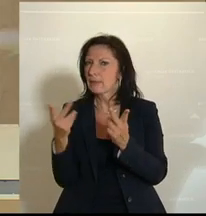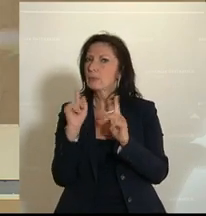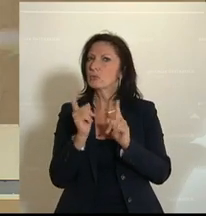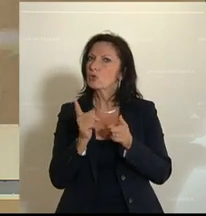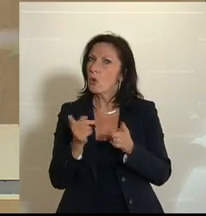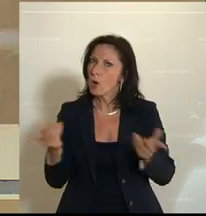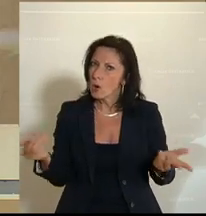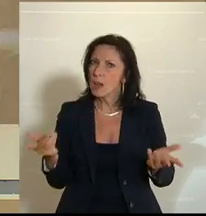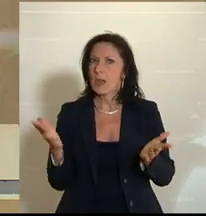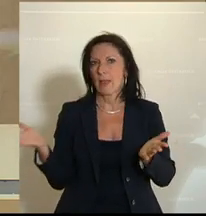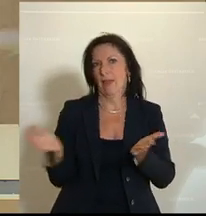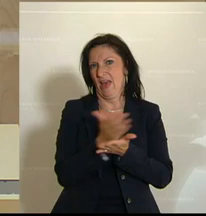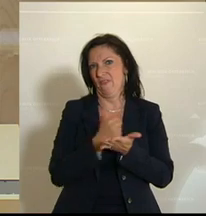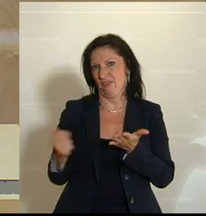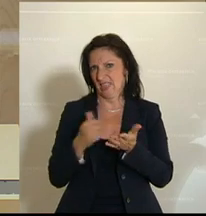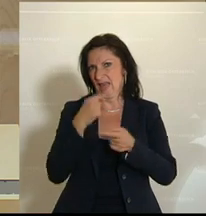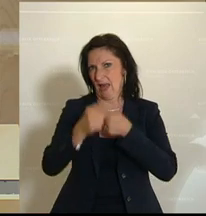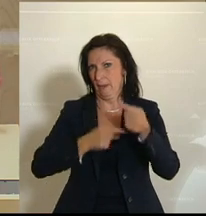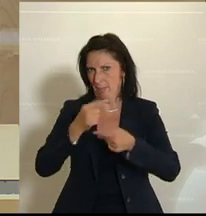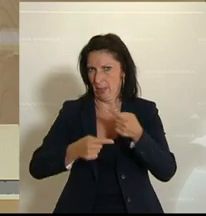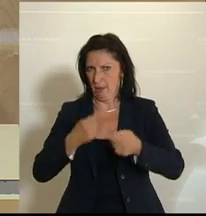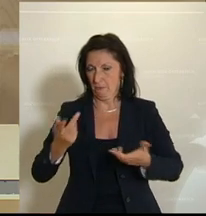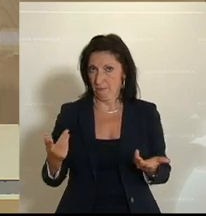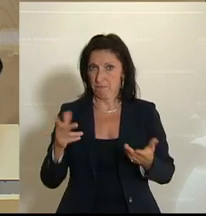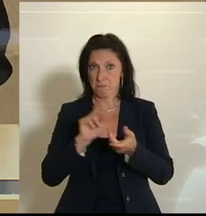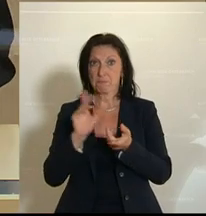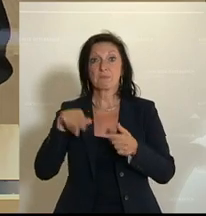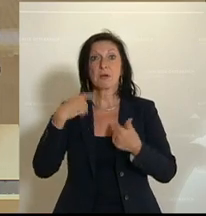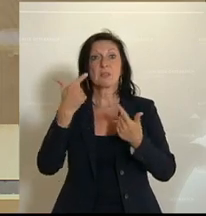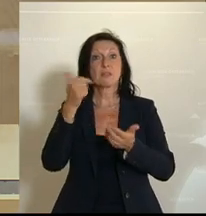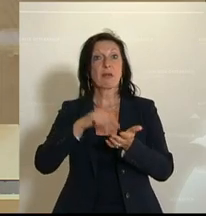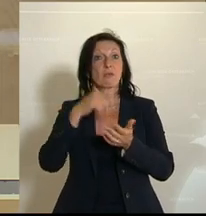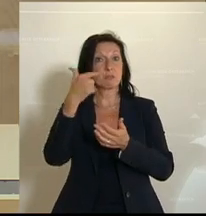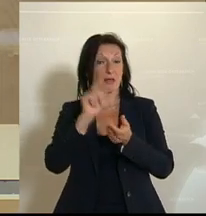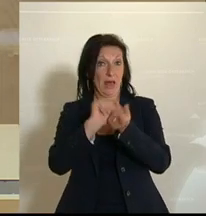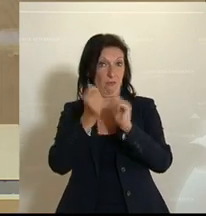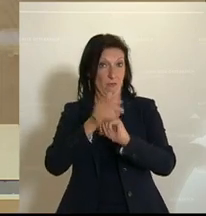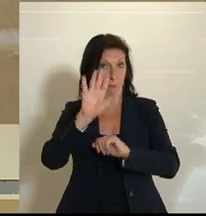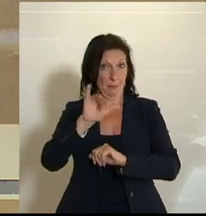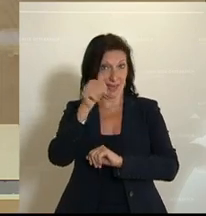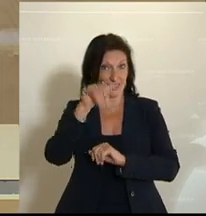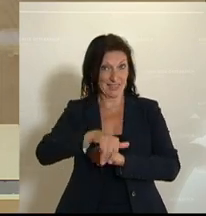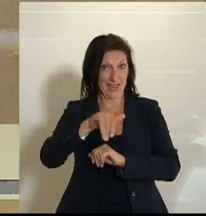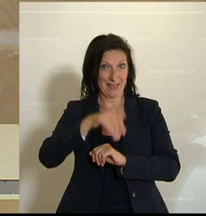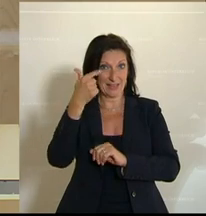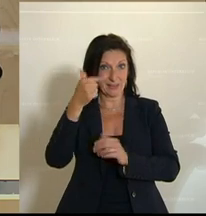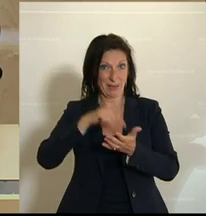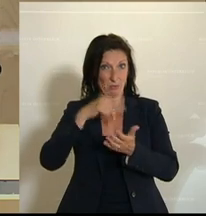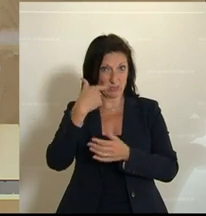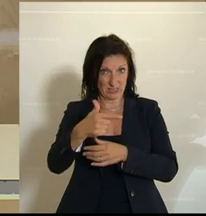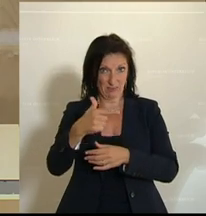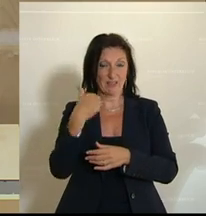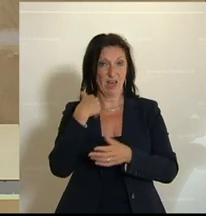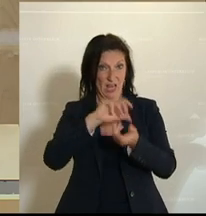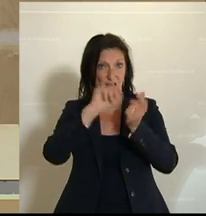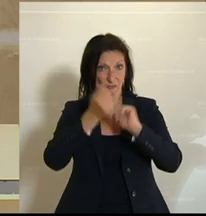effizienter vorgegangen worden ist. Mit der Reform 2020, also die mit 1. Jänner 2020 in Kraft getreten ist,